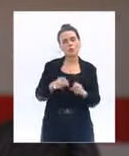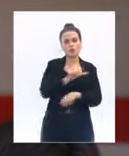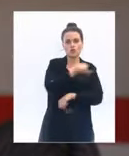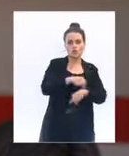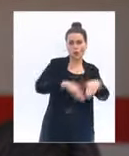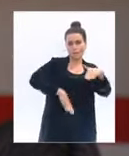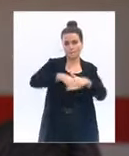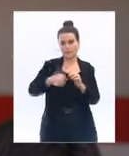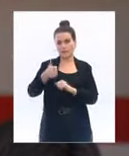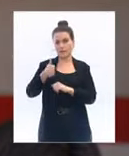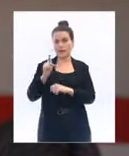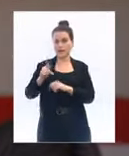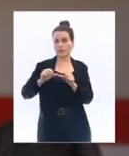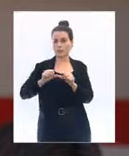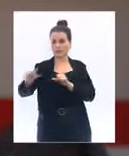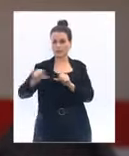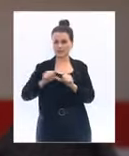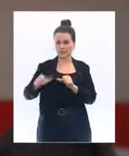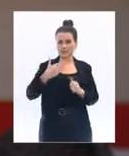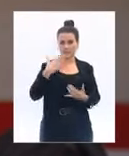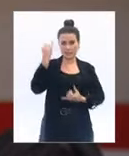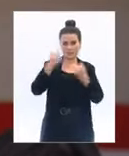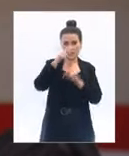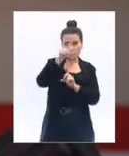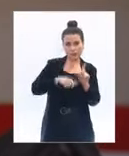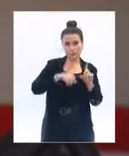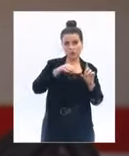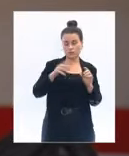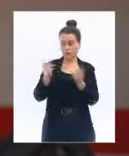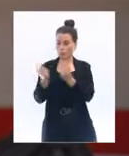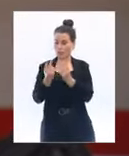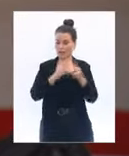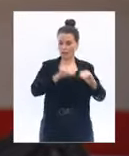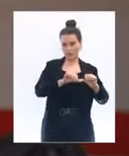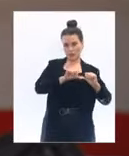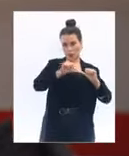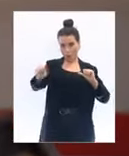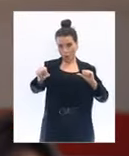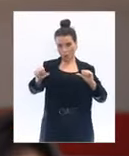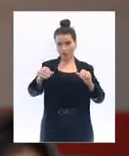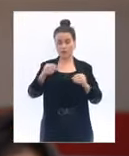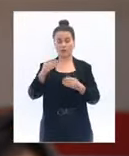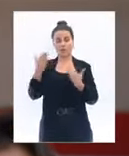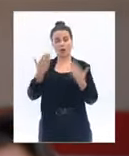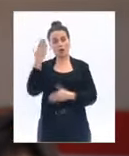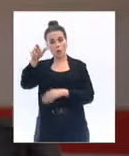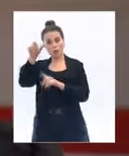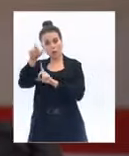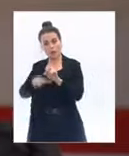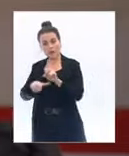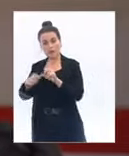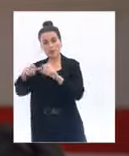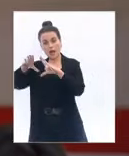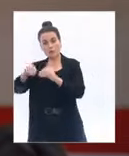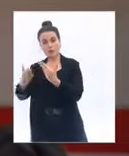accentue les inégalités pour ceux qui habitent à moins d'un kilomètre d'un parc qui va rester ouvert et pour les autres qui habiteront plus loin et qui ne pourront pas en bénéficier ?